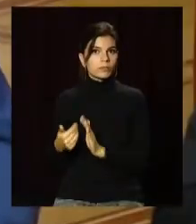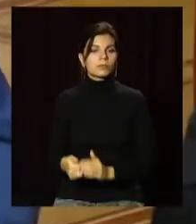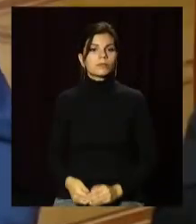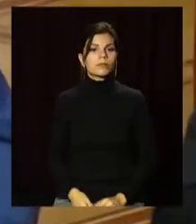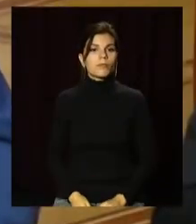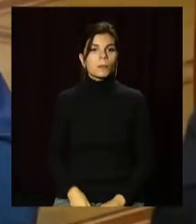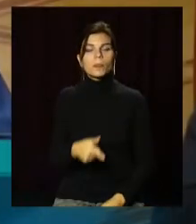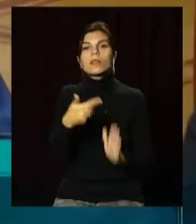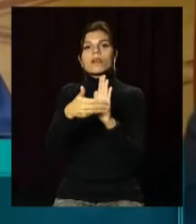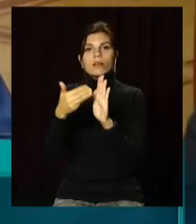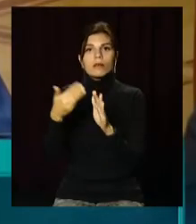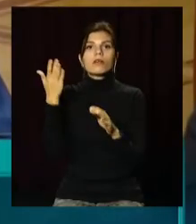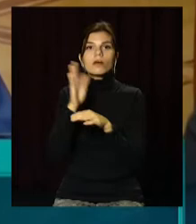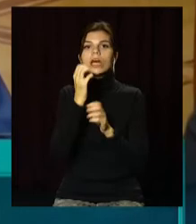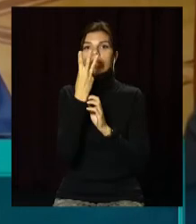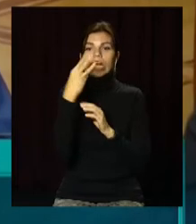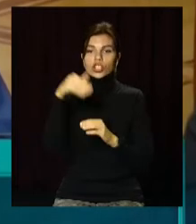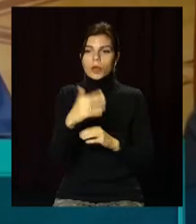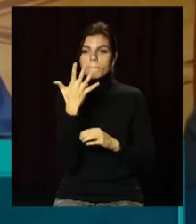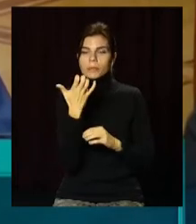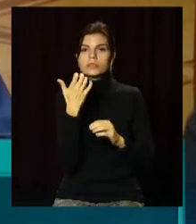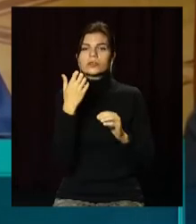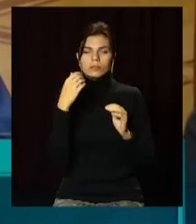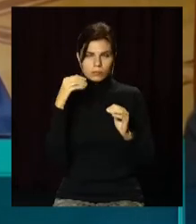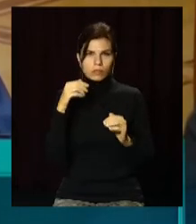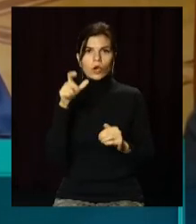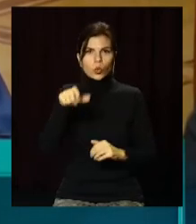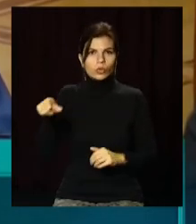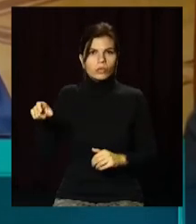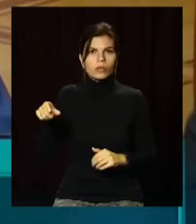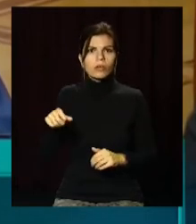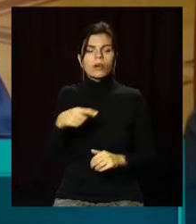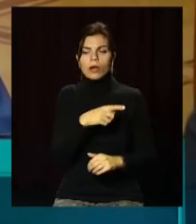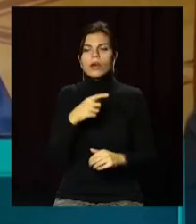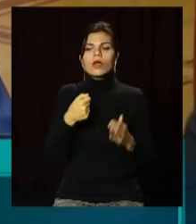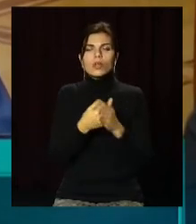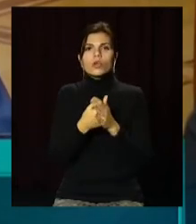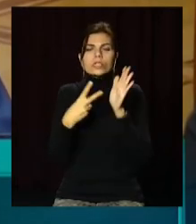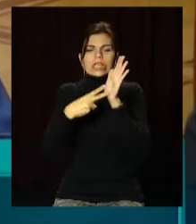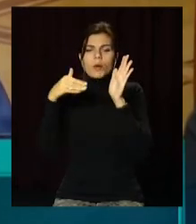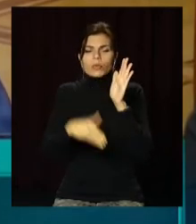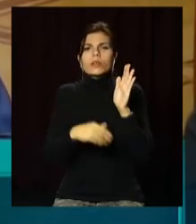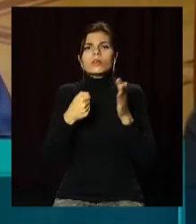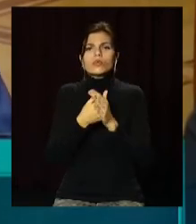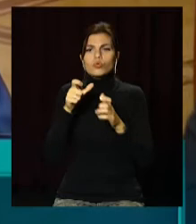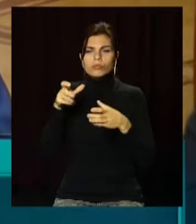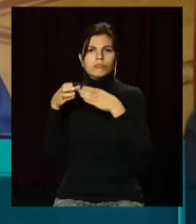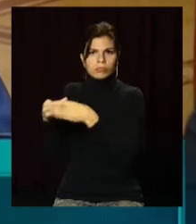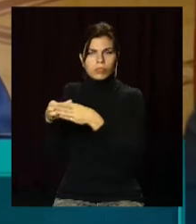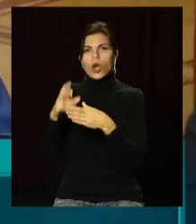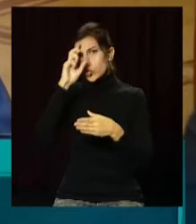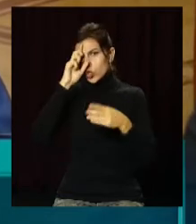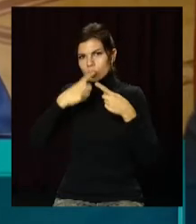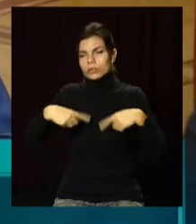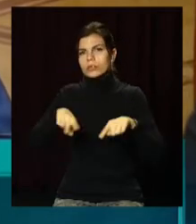Призову підлягає 13 тисяч 570 осіб. Із них до Збройних сил 7 тисяч 500 осіб, до Державної